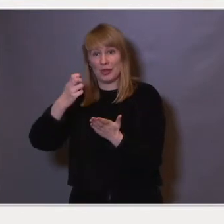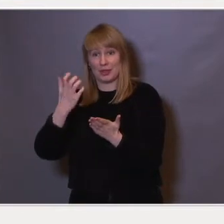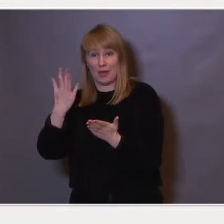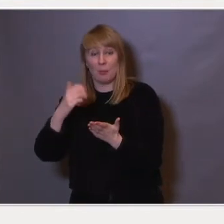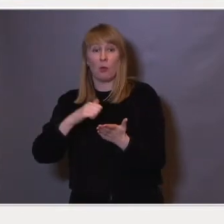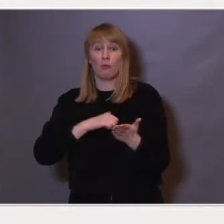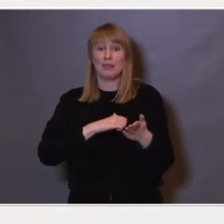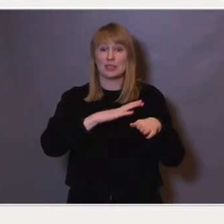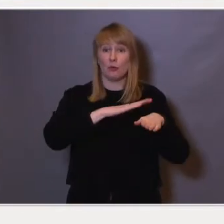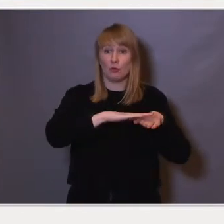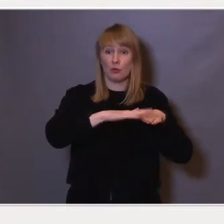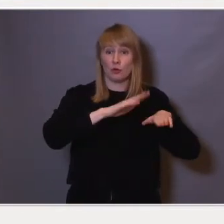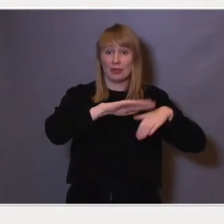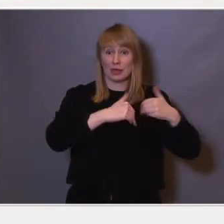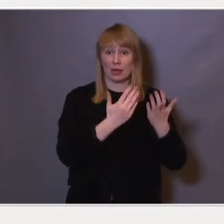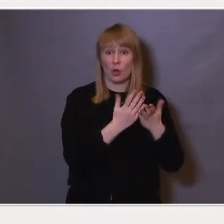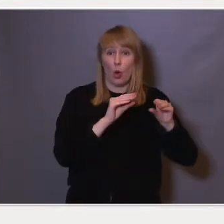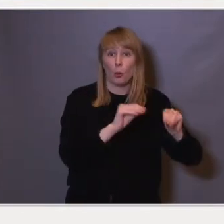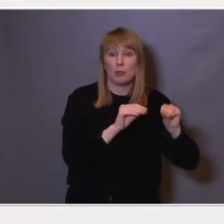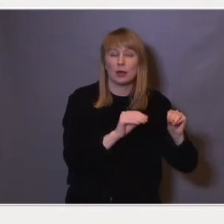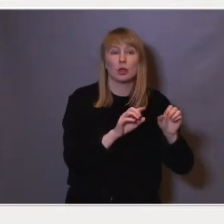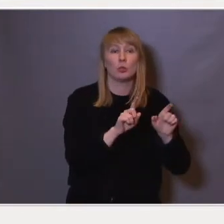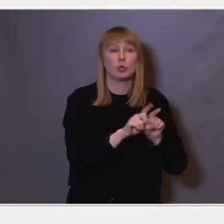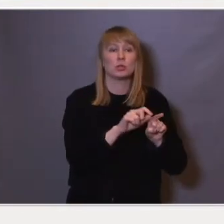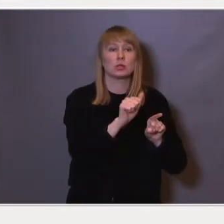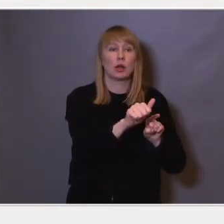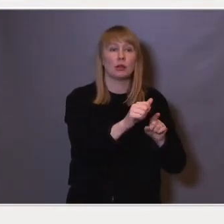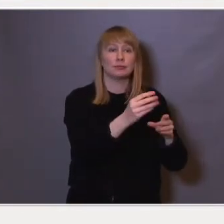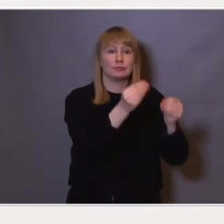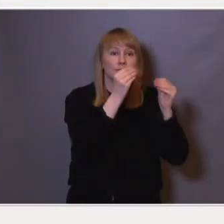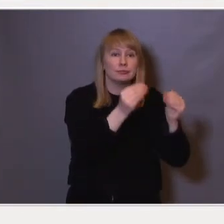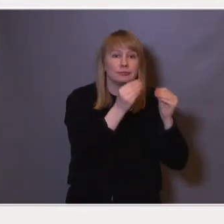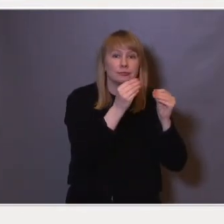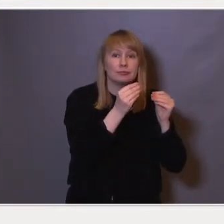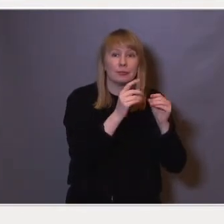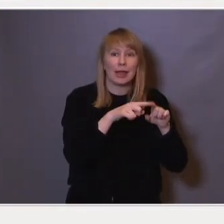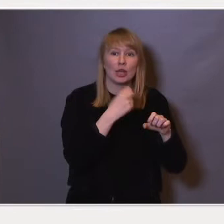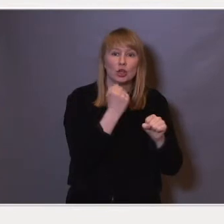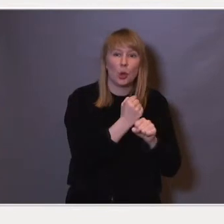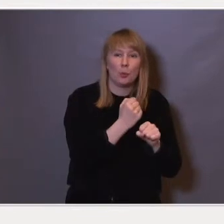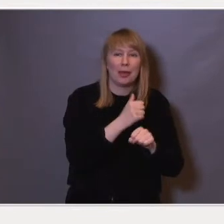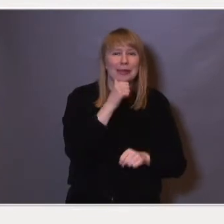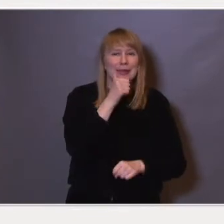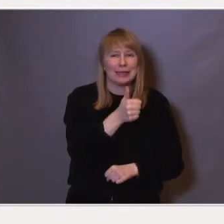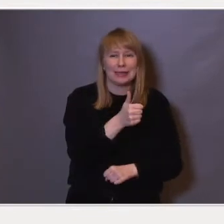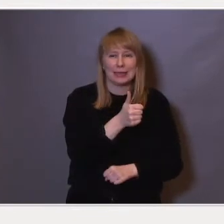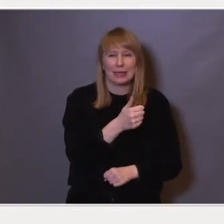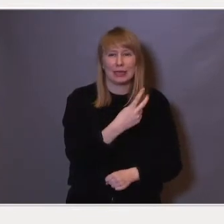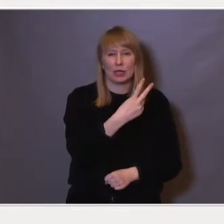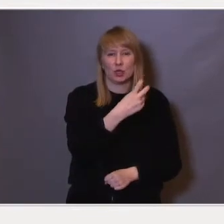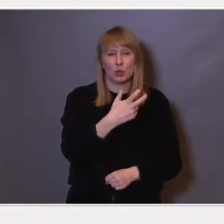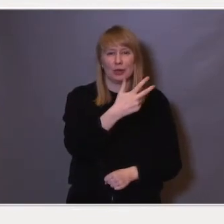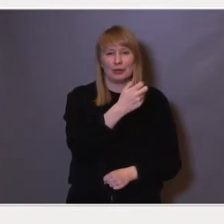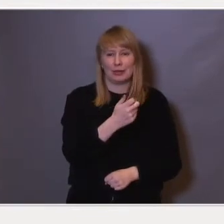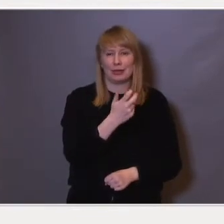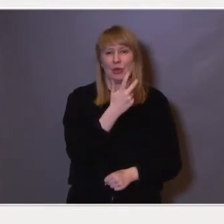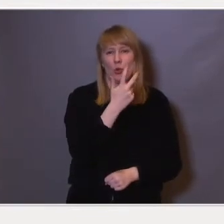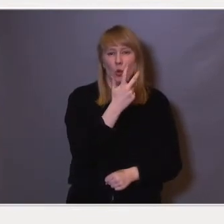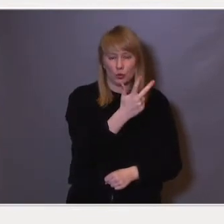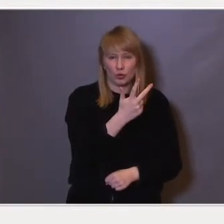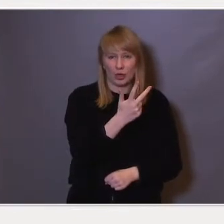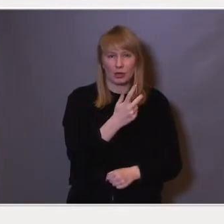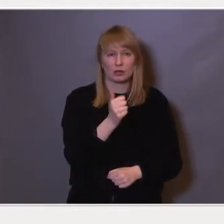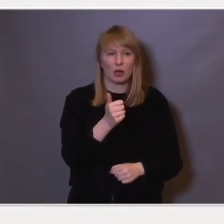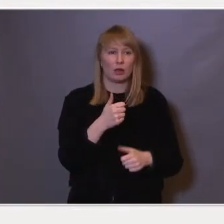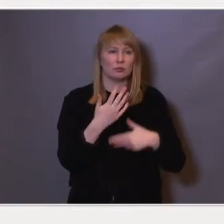fullfører videregående opplæring, er de klare for studier eller jobb tidligst i 2038. Mange av dem vil stå i jobb frem til 2080,